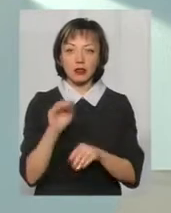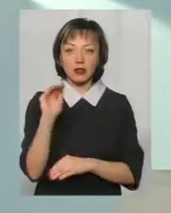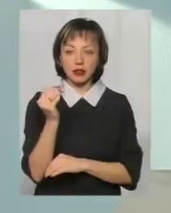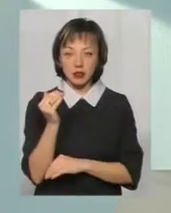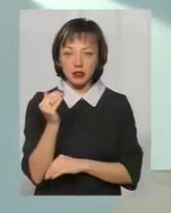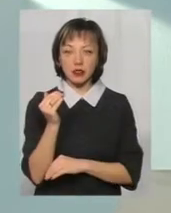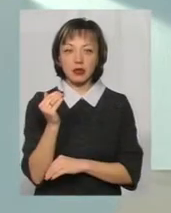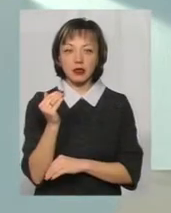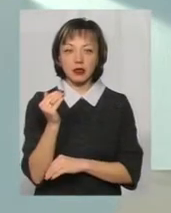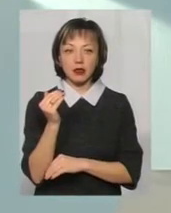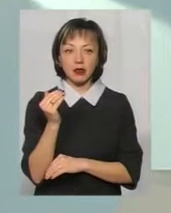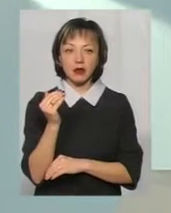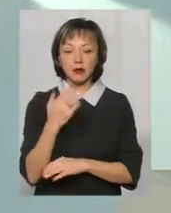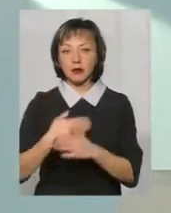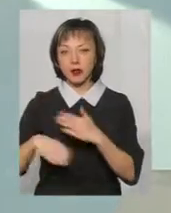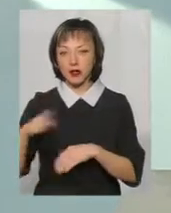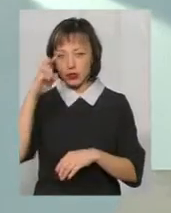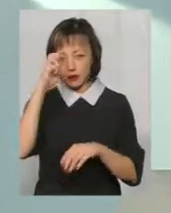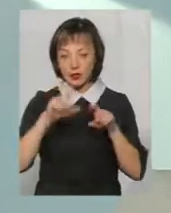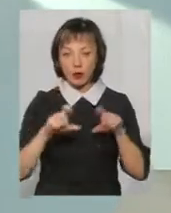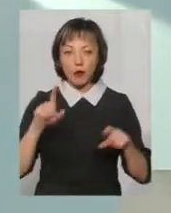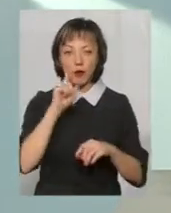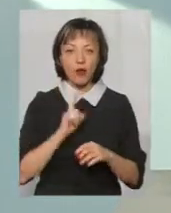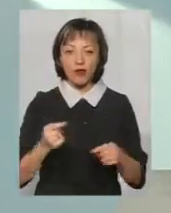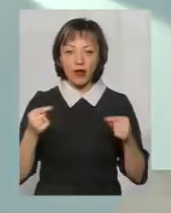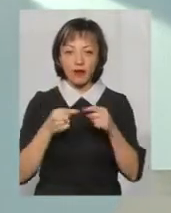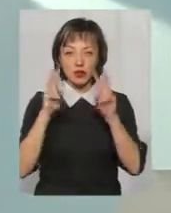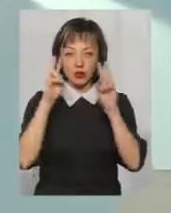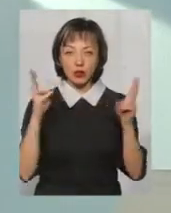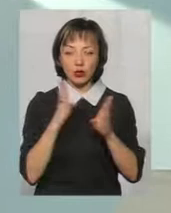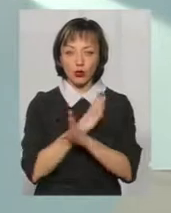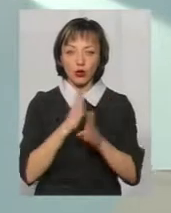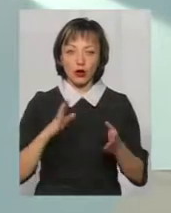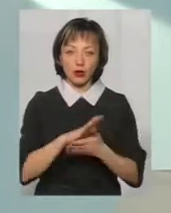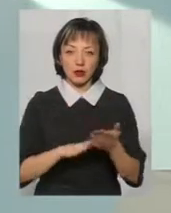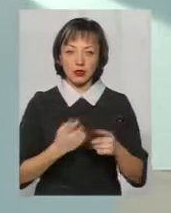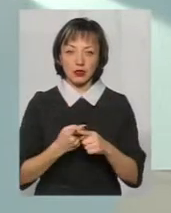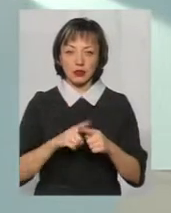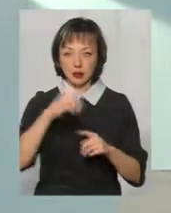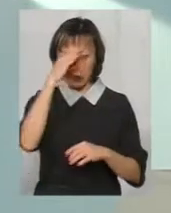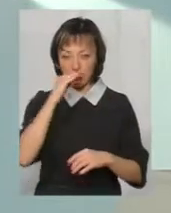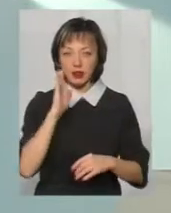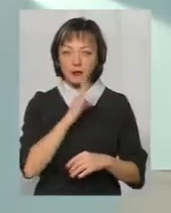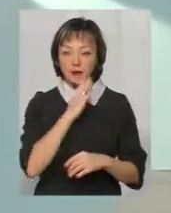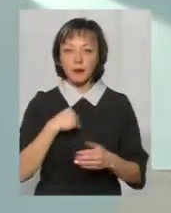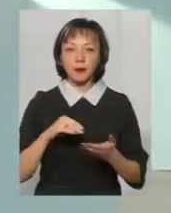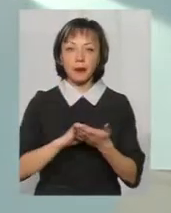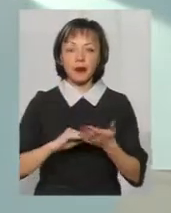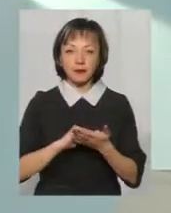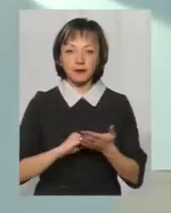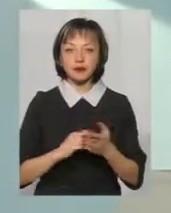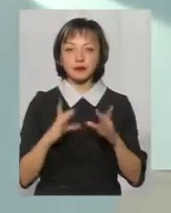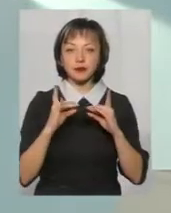в державний заклад на якийсь термін, до тих пір, поки не визначиться подальша доля батьків. Я повторюю ще раз,